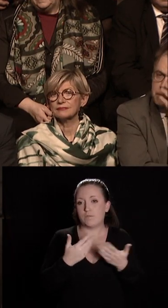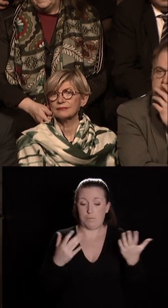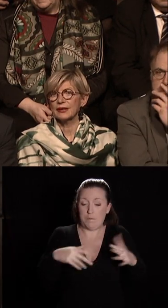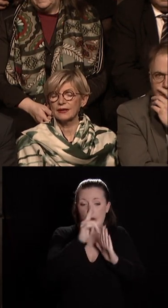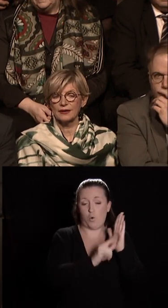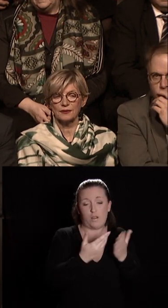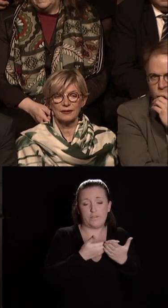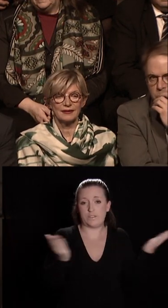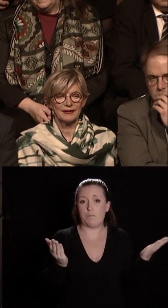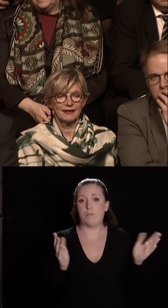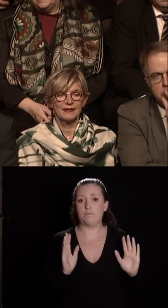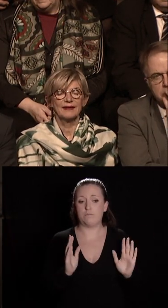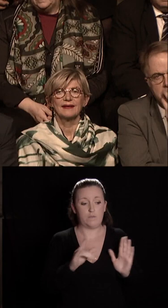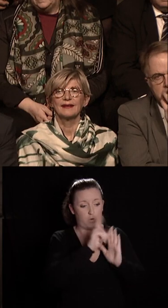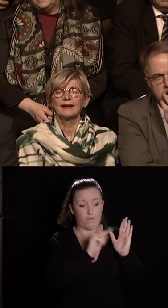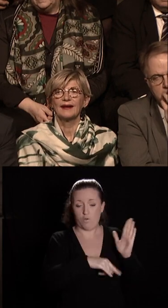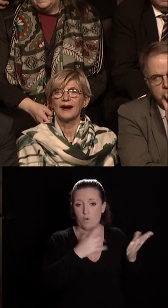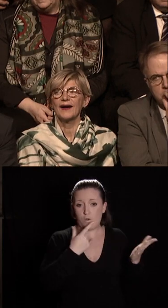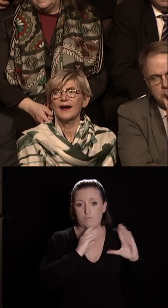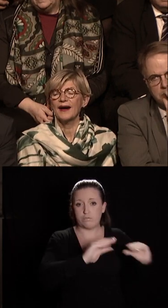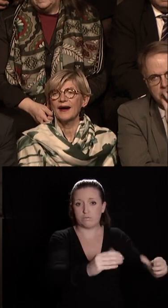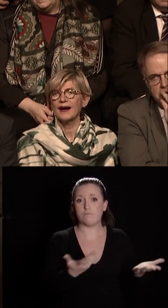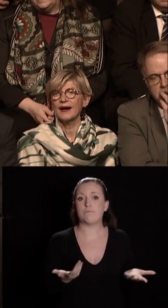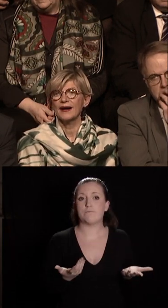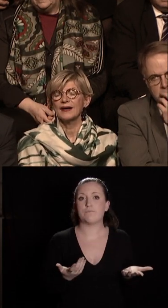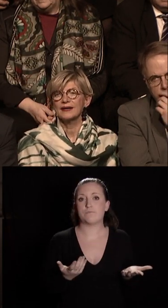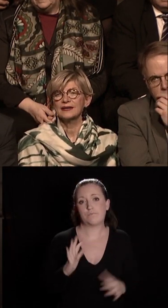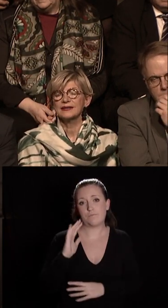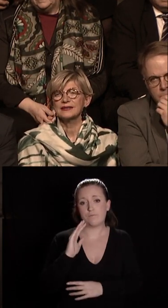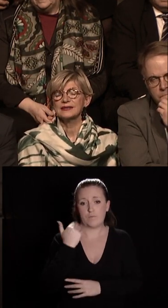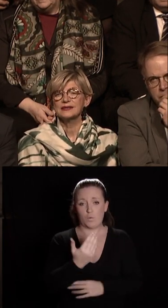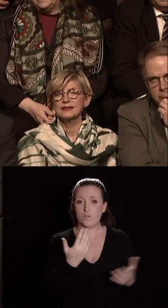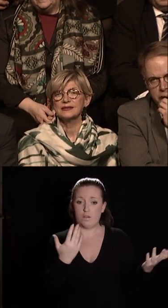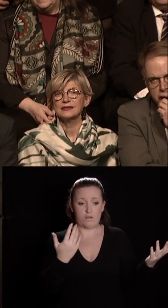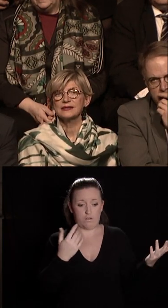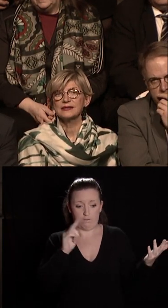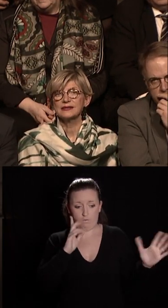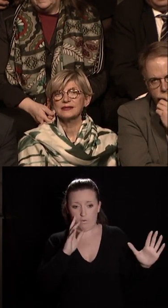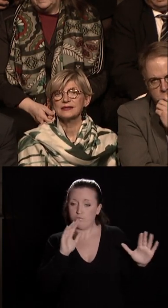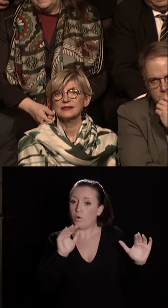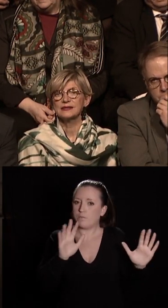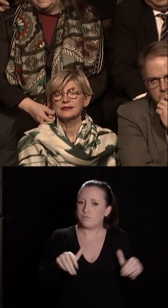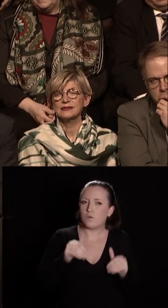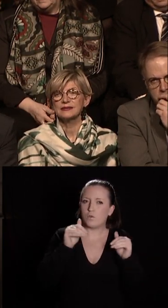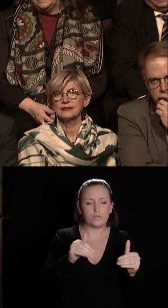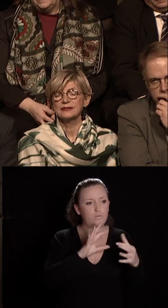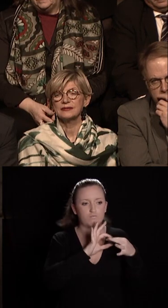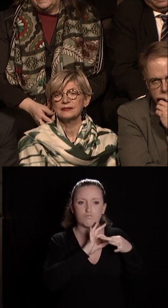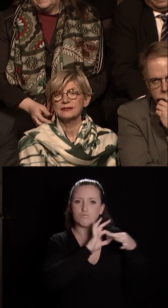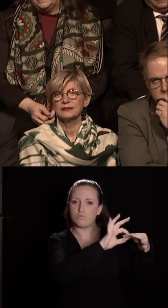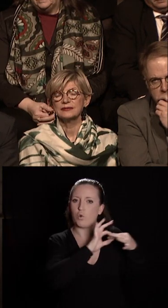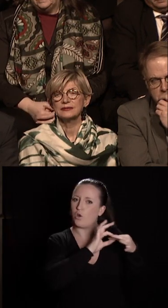toute la loi, rien que la loi, doit s'appliquer. Et cela ne nous empêchera pas, loin son faux, de continuer à avoir des relations